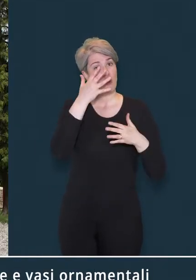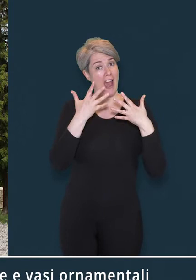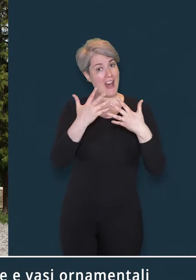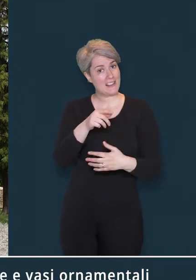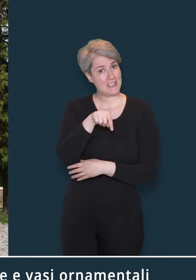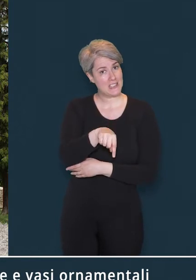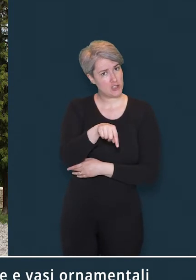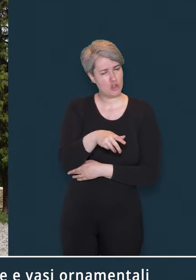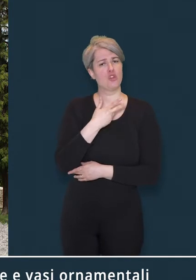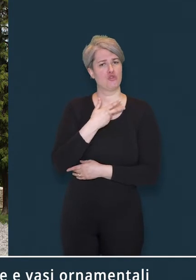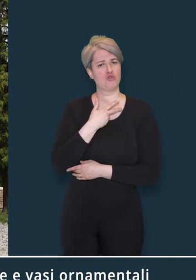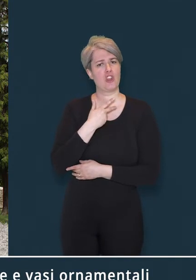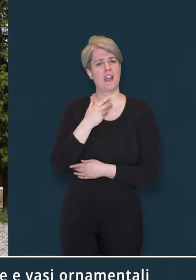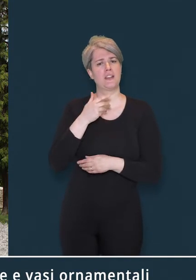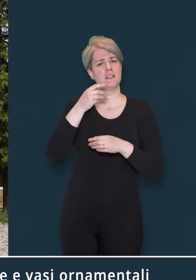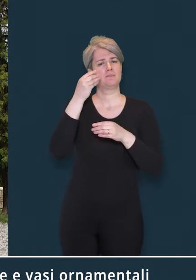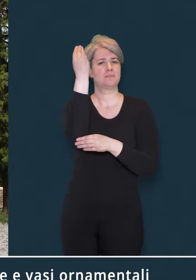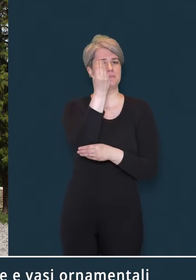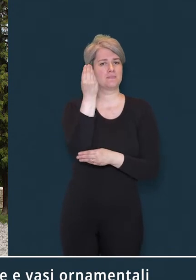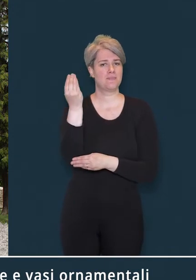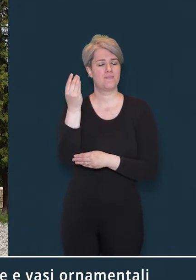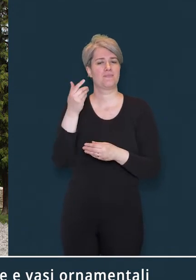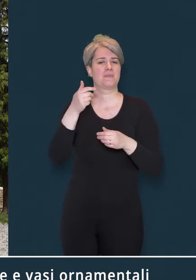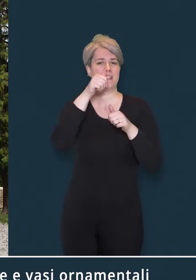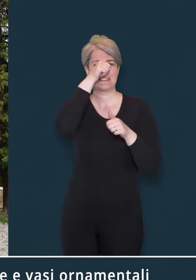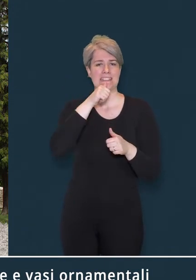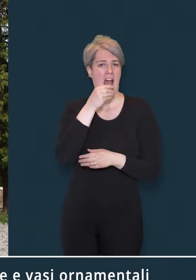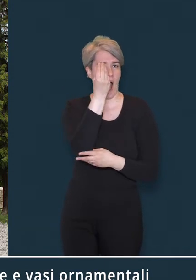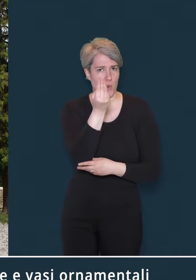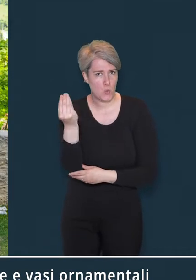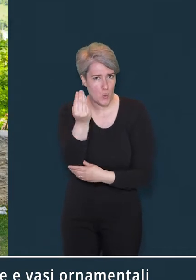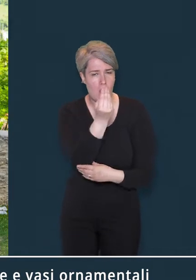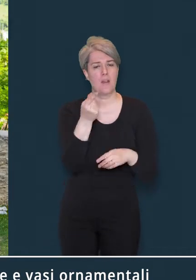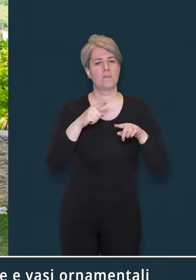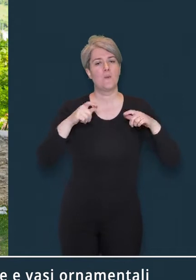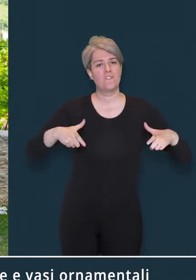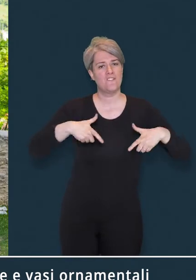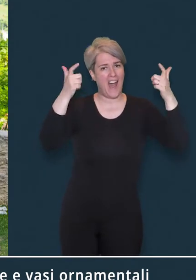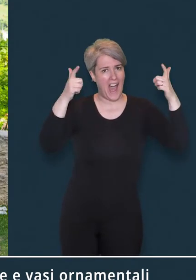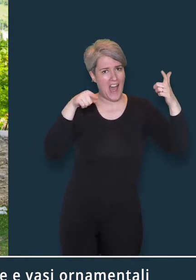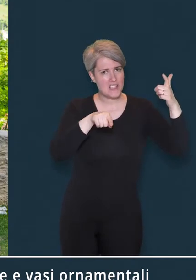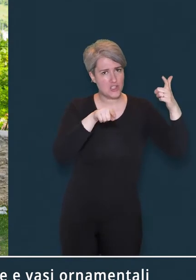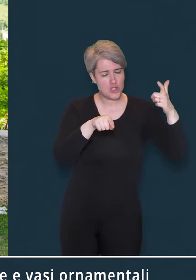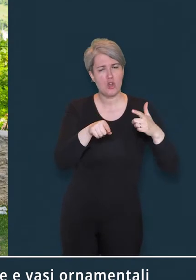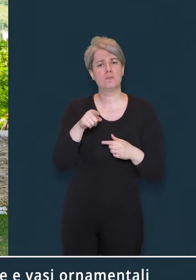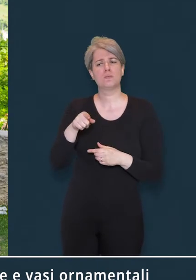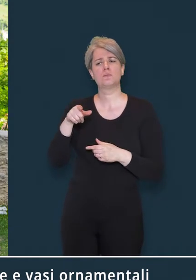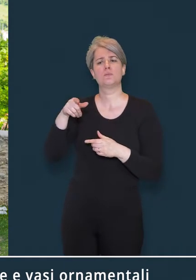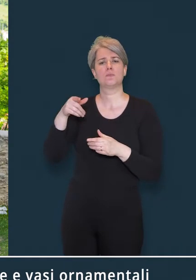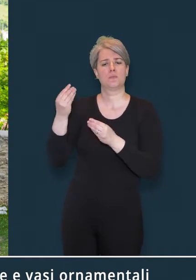Nel giardino sono collocate alcune sculture e vasi ornamentali, provenienti da viale